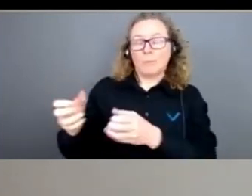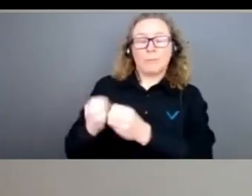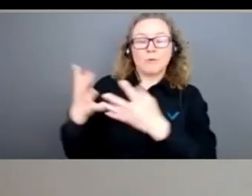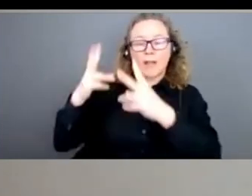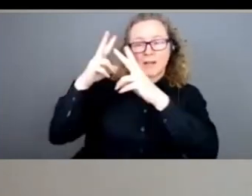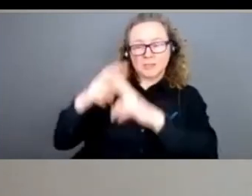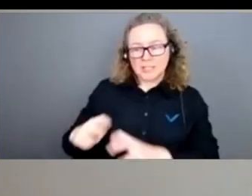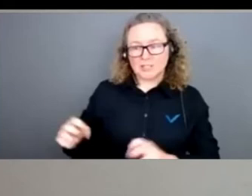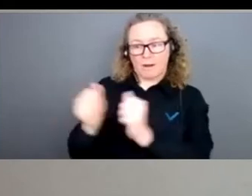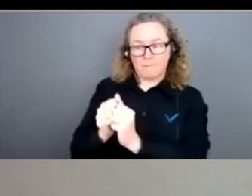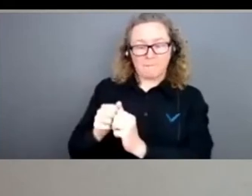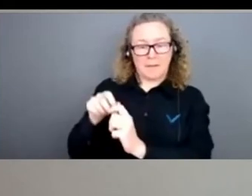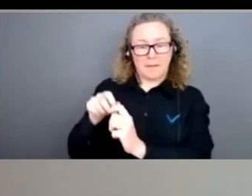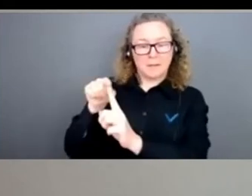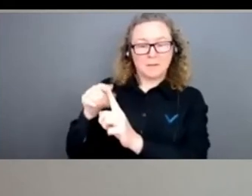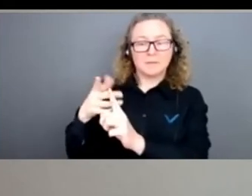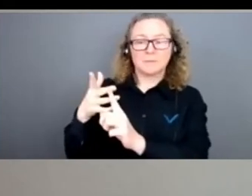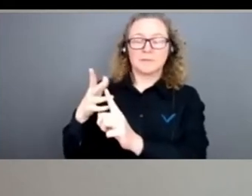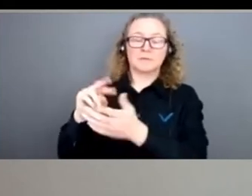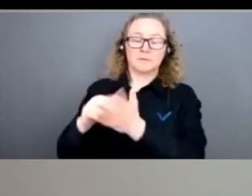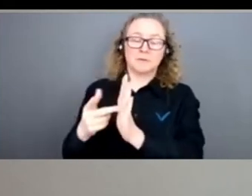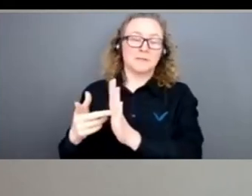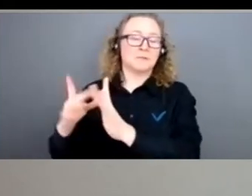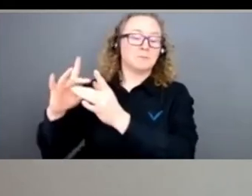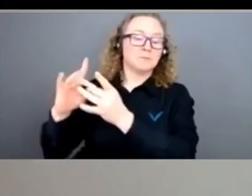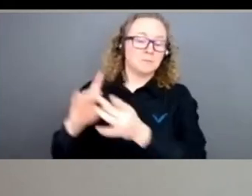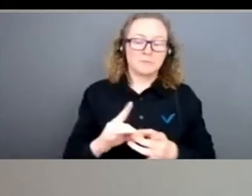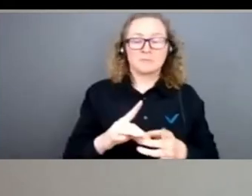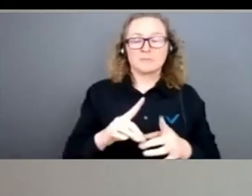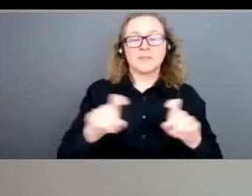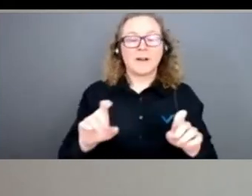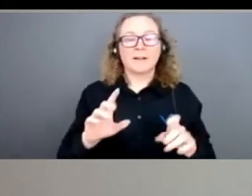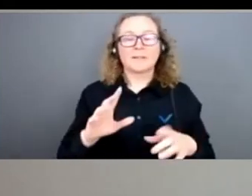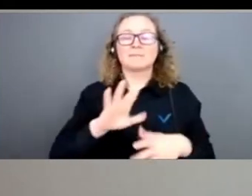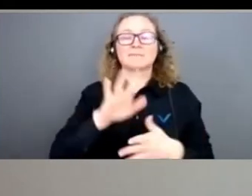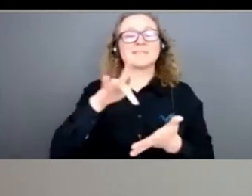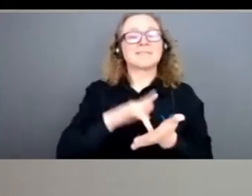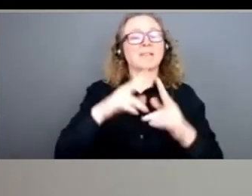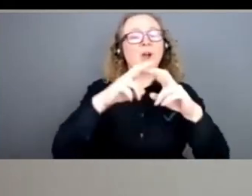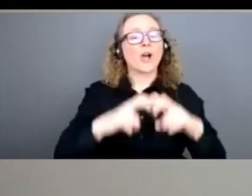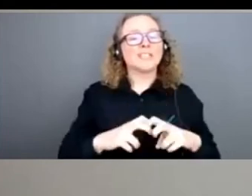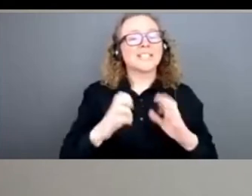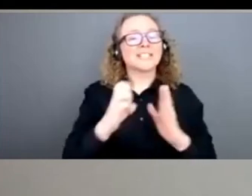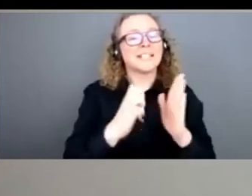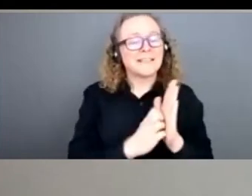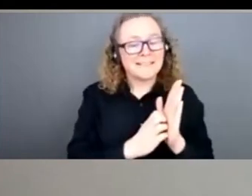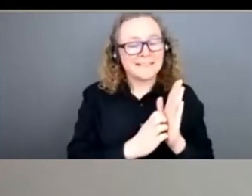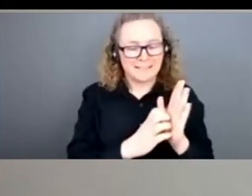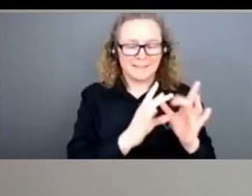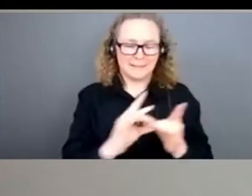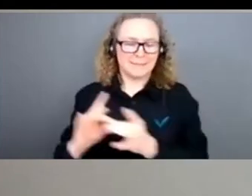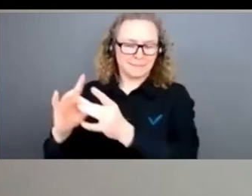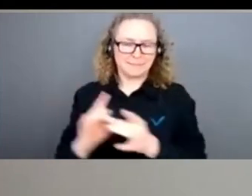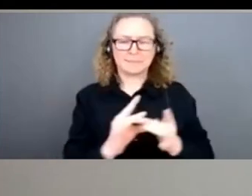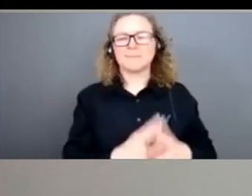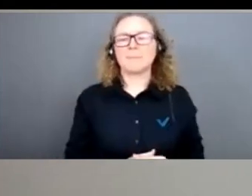directement ou indirectement liés au CRÉ, Centre de Recherche en Éthique, et l'activité d'aujourd'hui